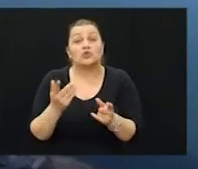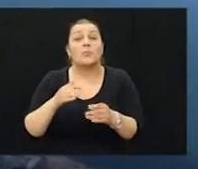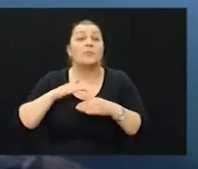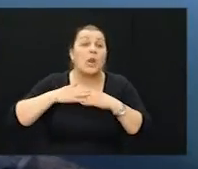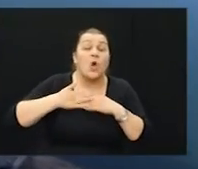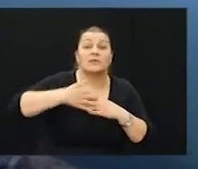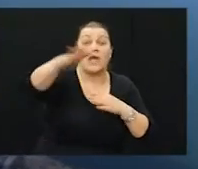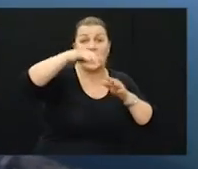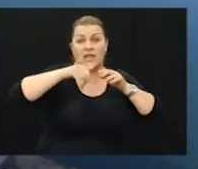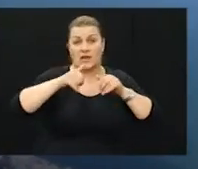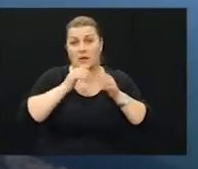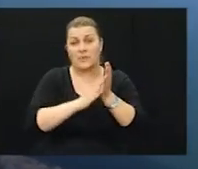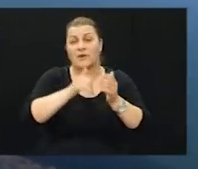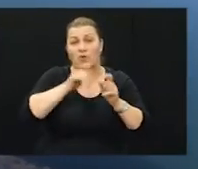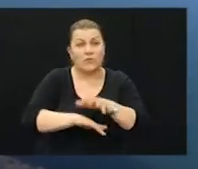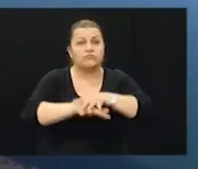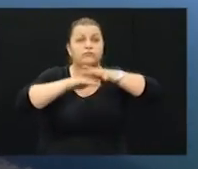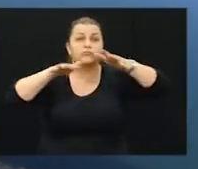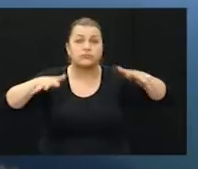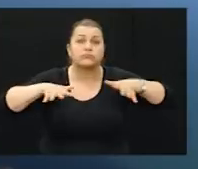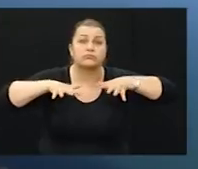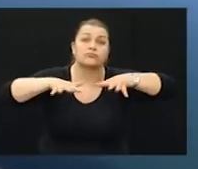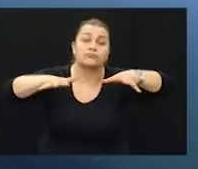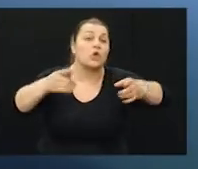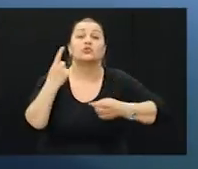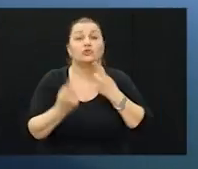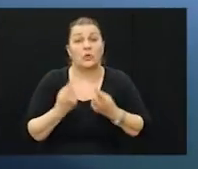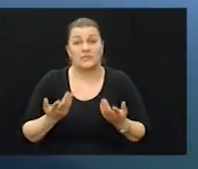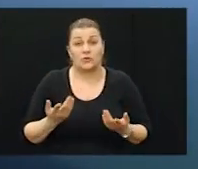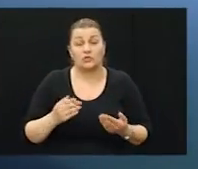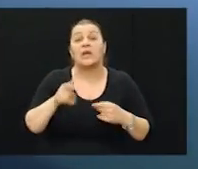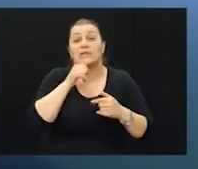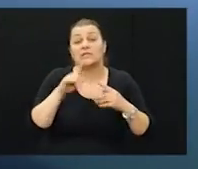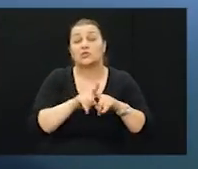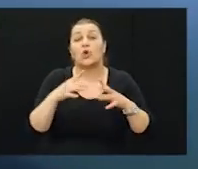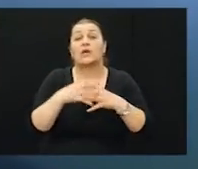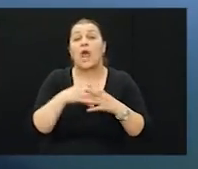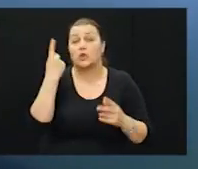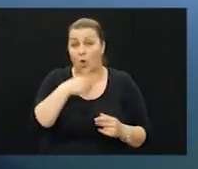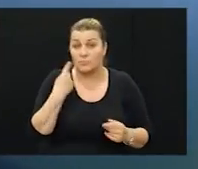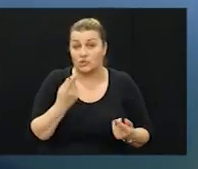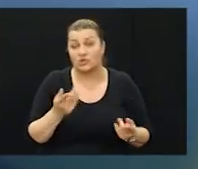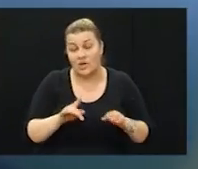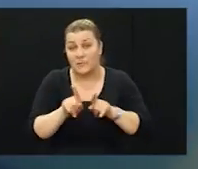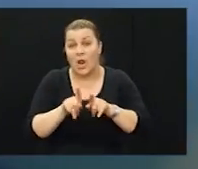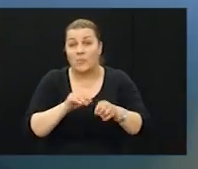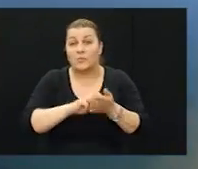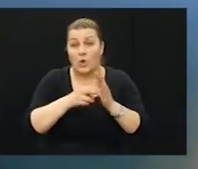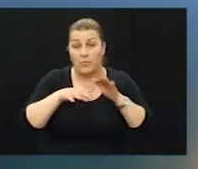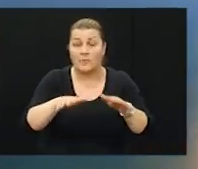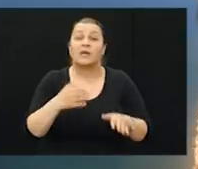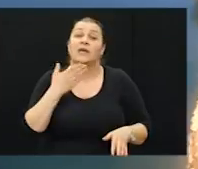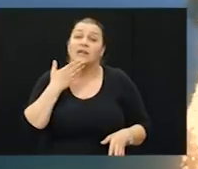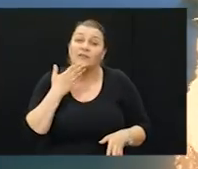spremao nizvodno, niz rijeku u prijedijelu Cetinske krajine i grada Omiša. Zato još jedan puk hvala svima, hvala